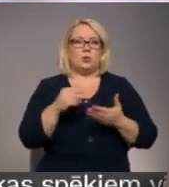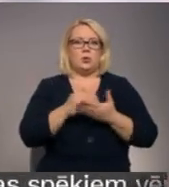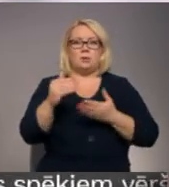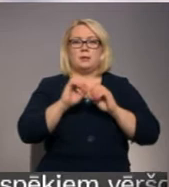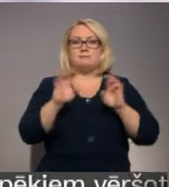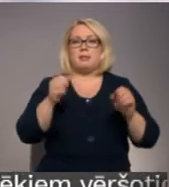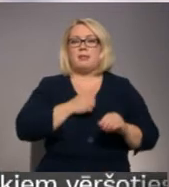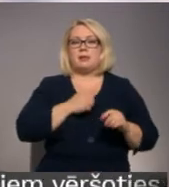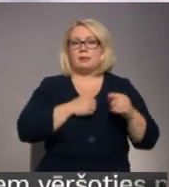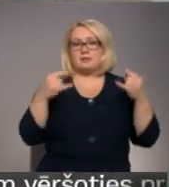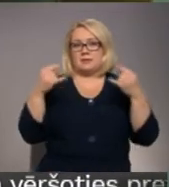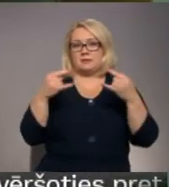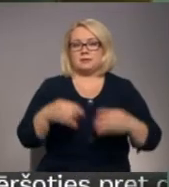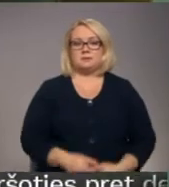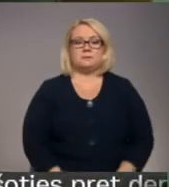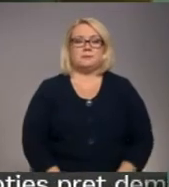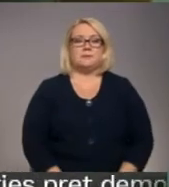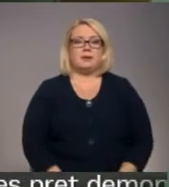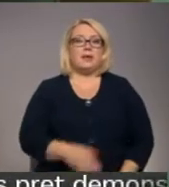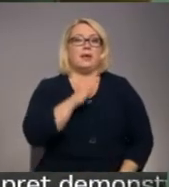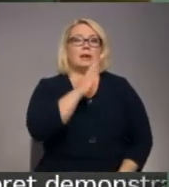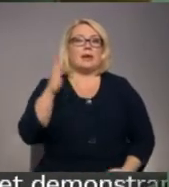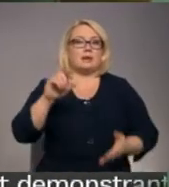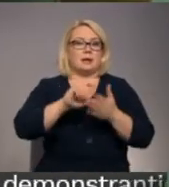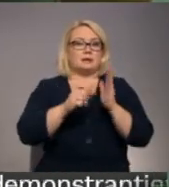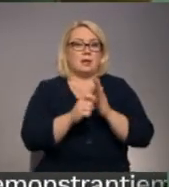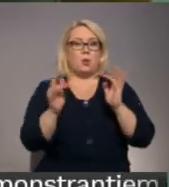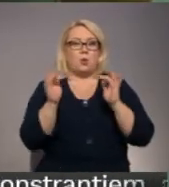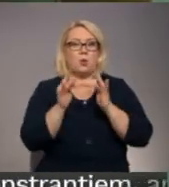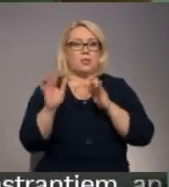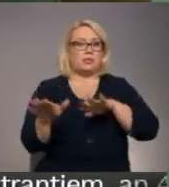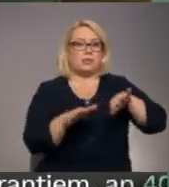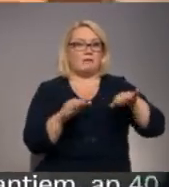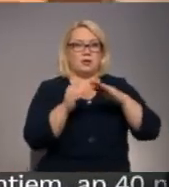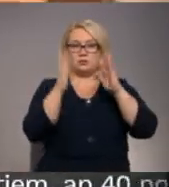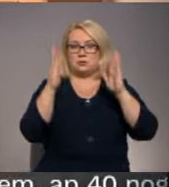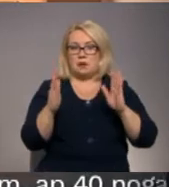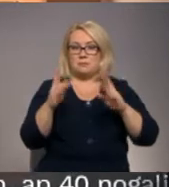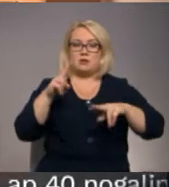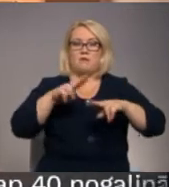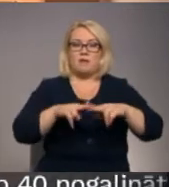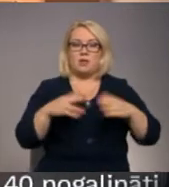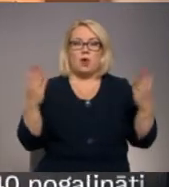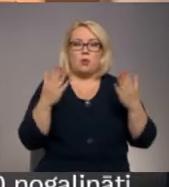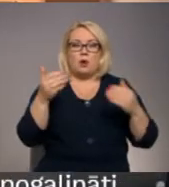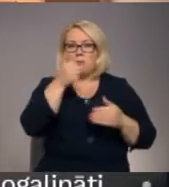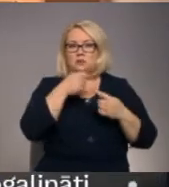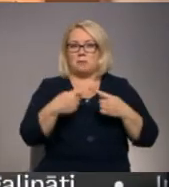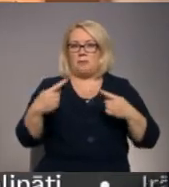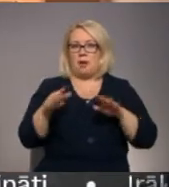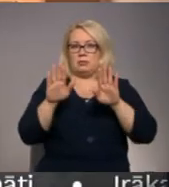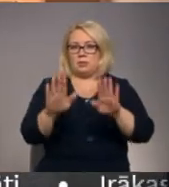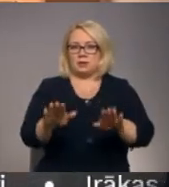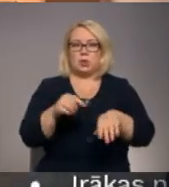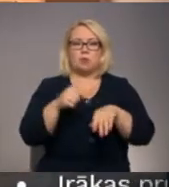reģionālā televīzija. Katrā istabiņā gulta dīvāns un skapiskā arī vieta, kur izvietot personīgās mantas,